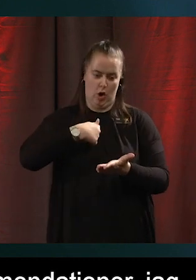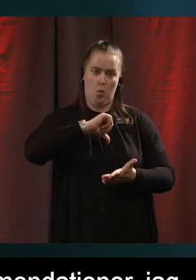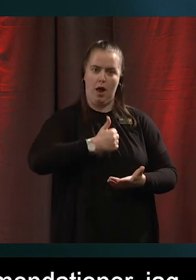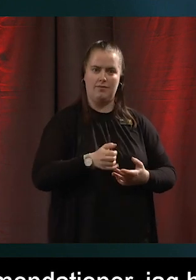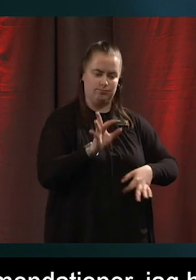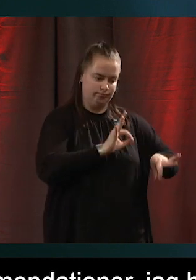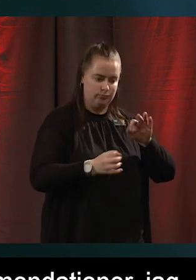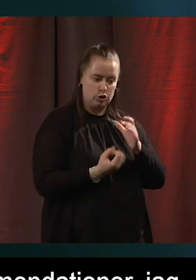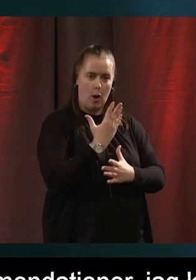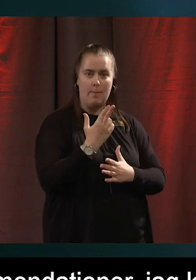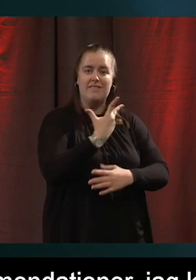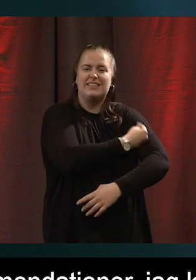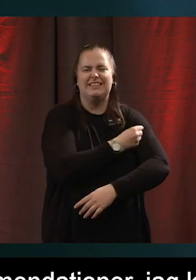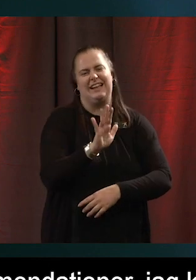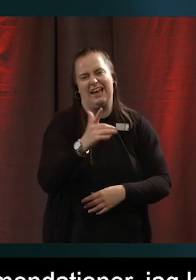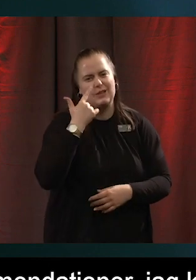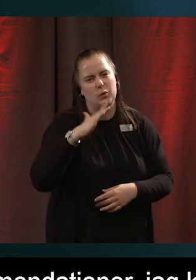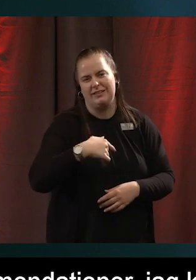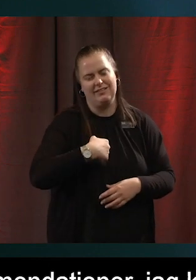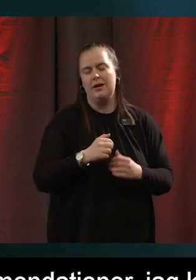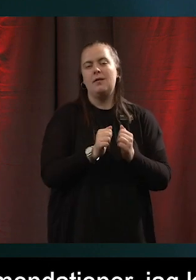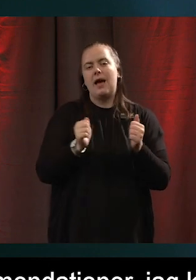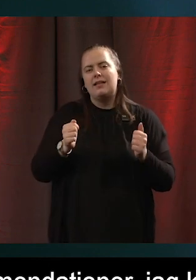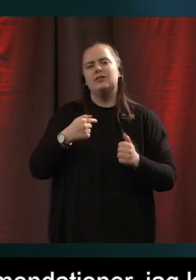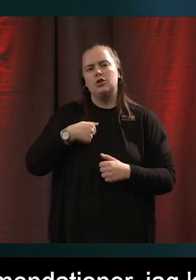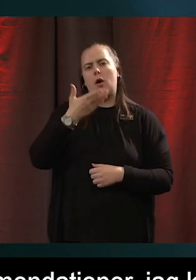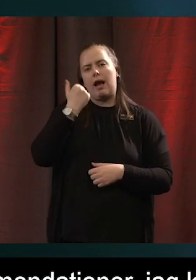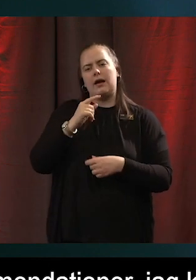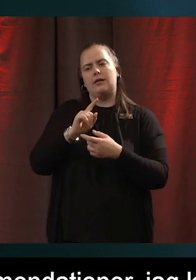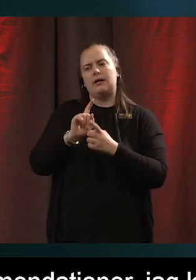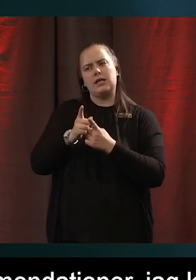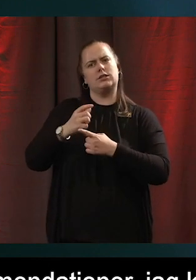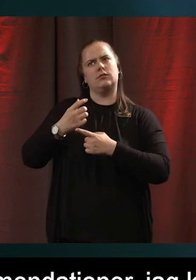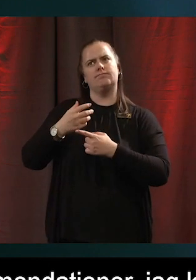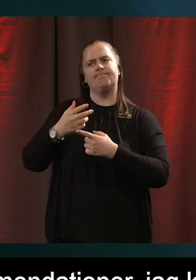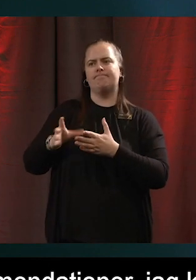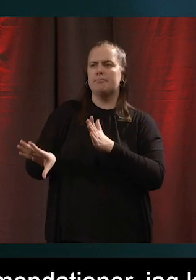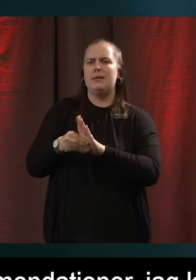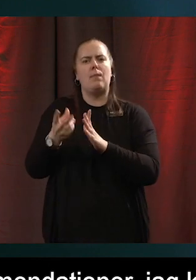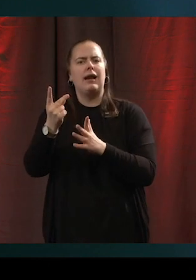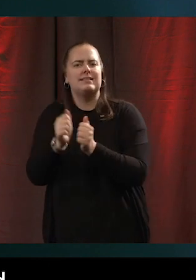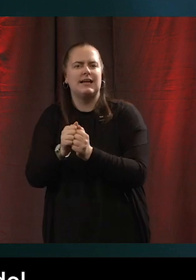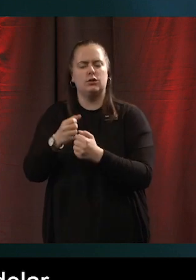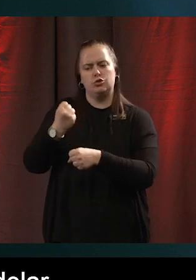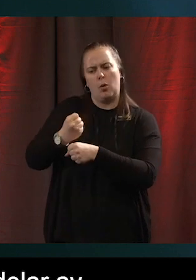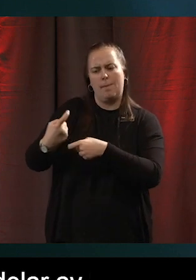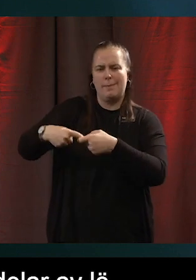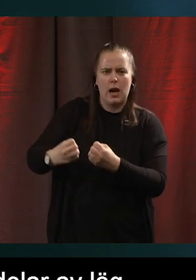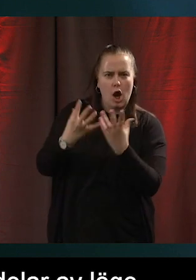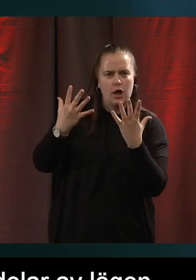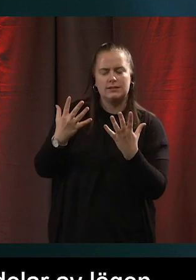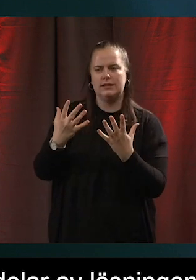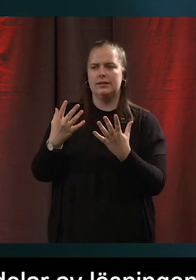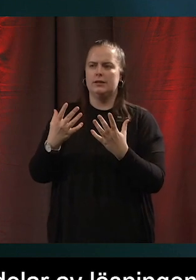är osannolikt. Men vad jag kan göra är att jobba på någon annan del av lösningen eller på att minimera konsekvenserna på något annat sätt genom att lära mig